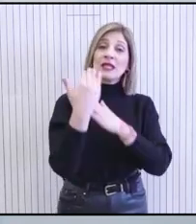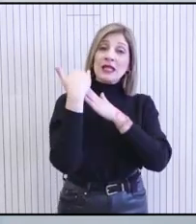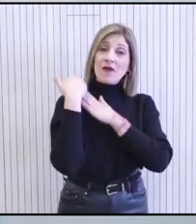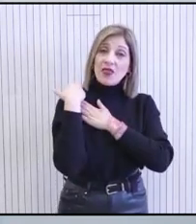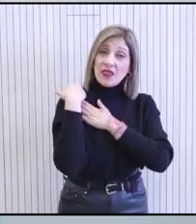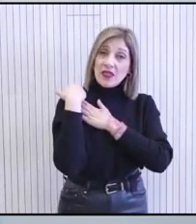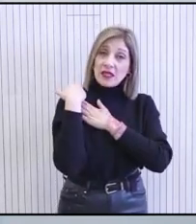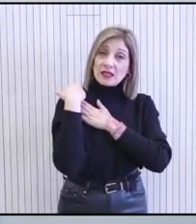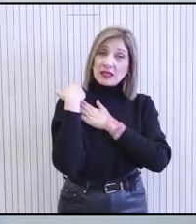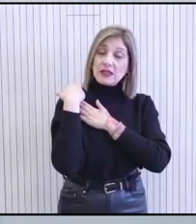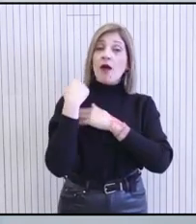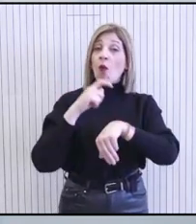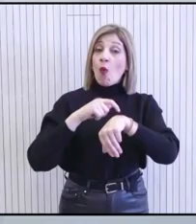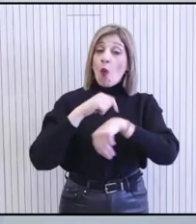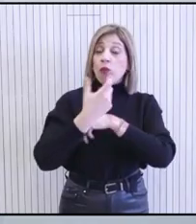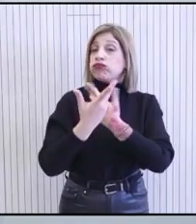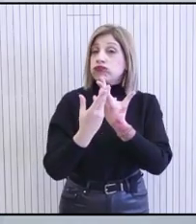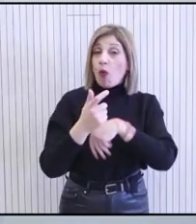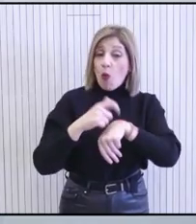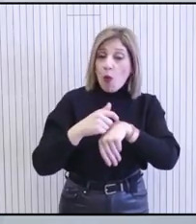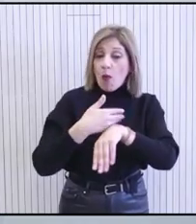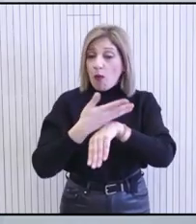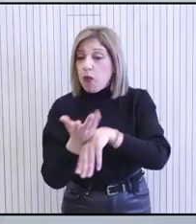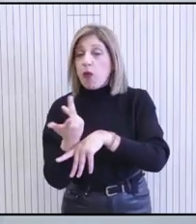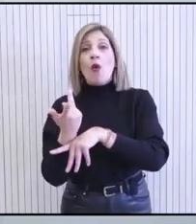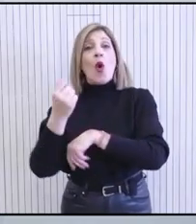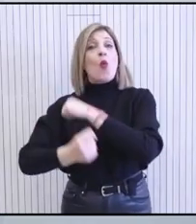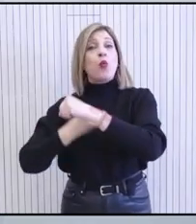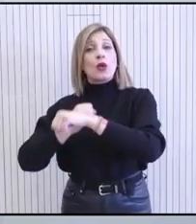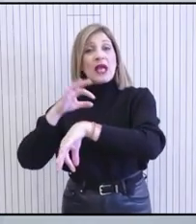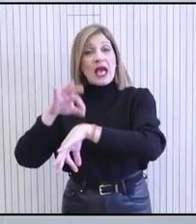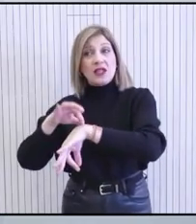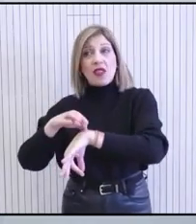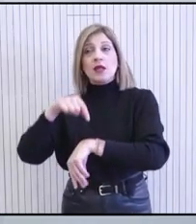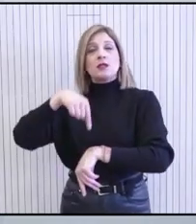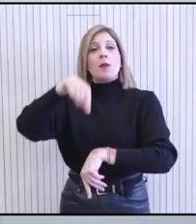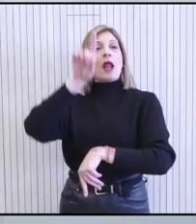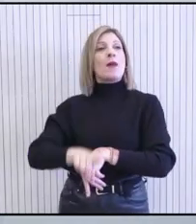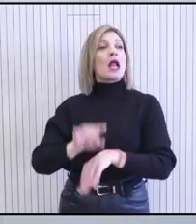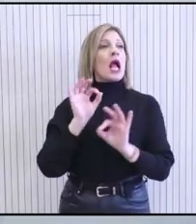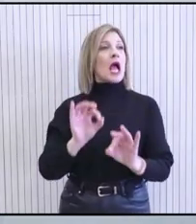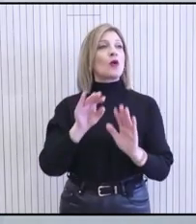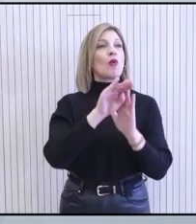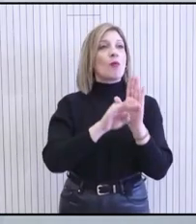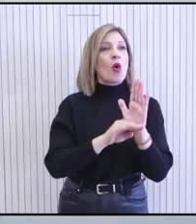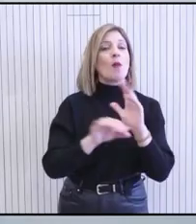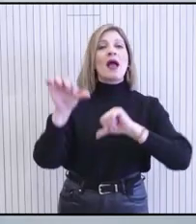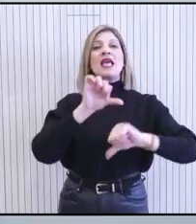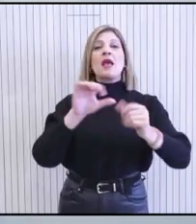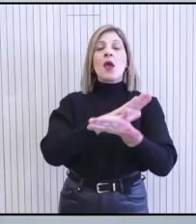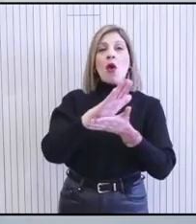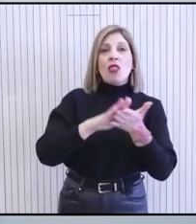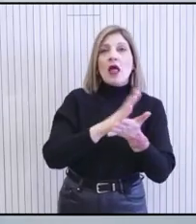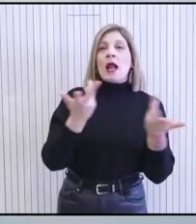απέναντι στους χρόνους ασθενείς, τους ασθενείς που επηρεάζονται σε όσους είχα σήμερα προγραμματισμένες επεμβάσεις ή χημιοθεραπείες. Και θα πρέπει